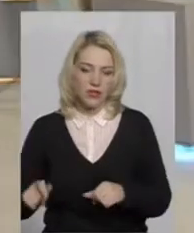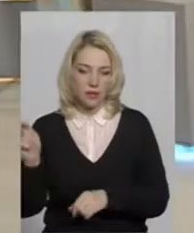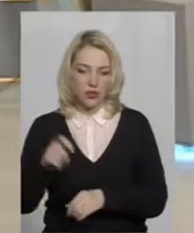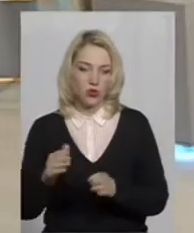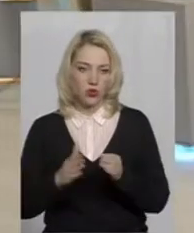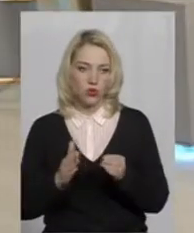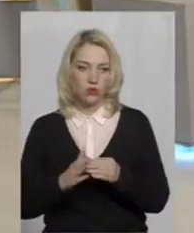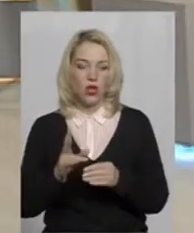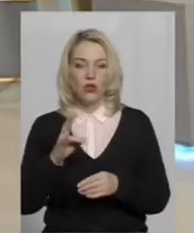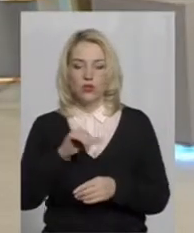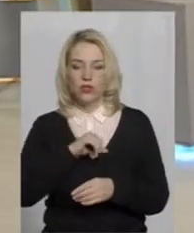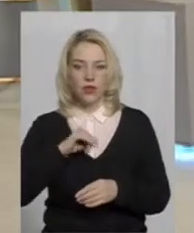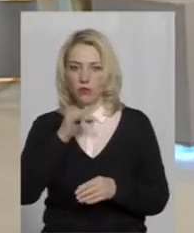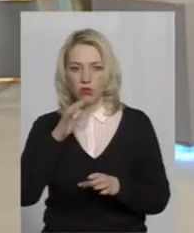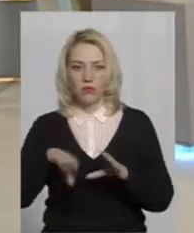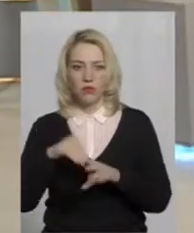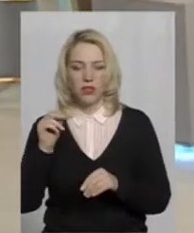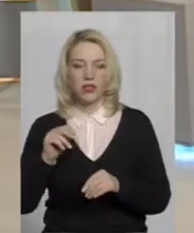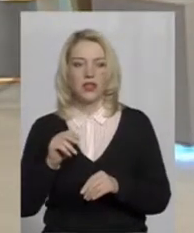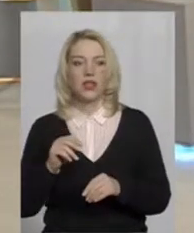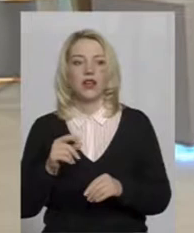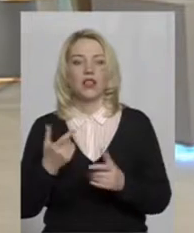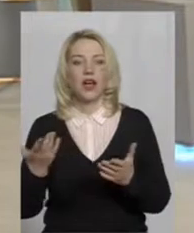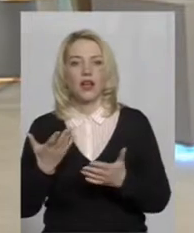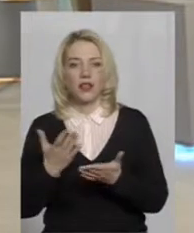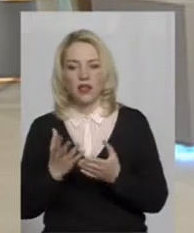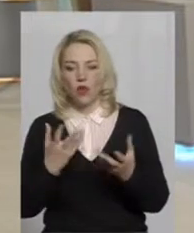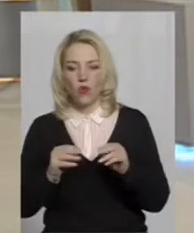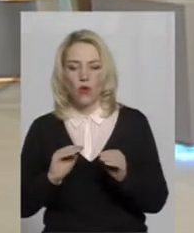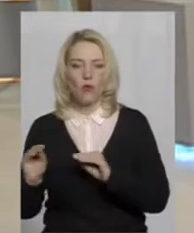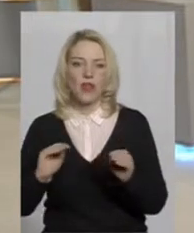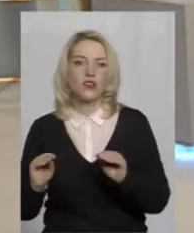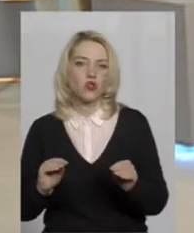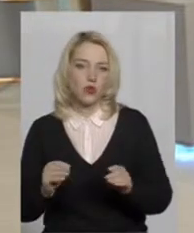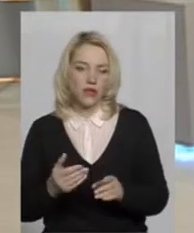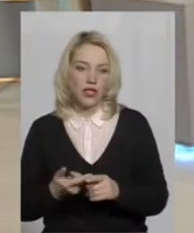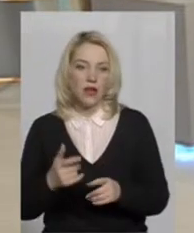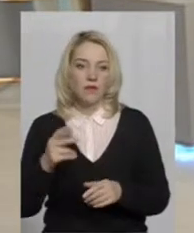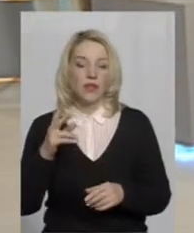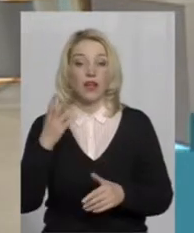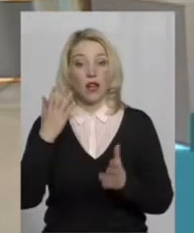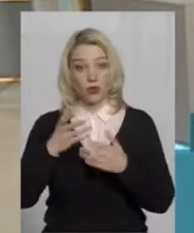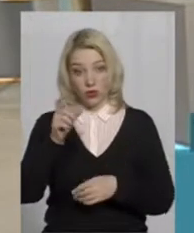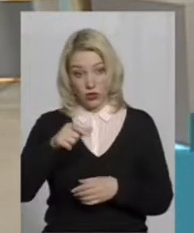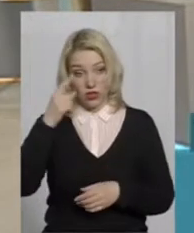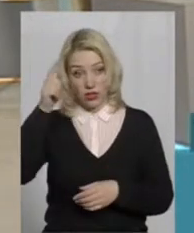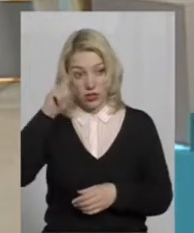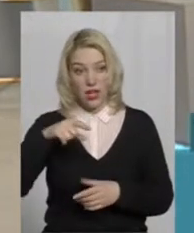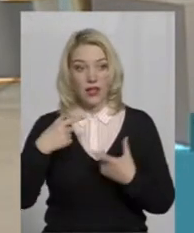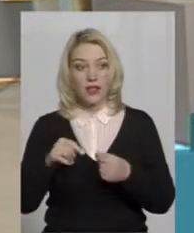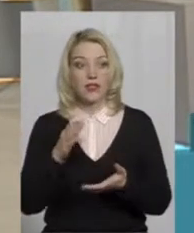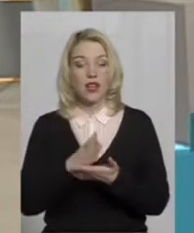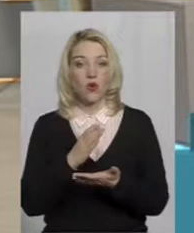вона не може вибрати виборчу дільницю, яка облаштована відповідь. Якщо вона знає, де